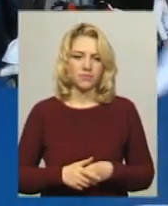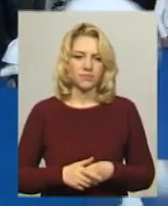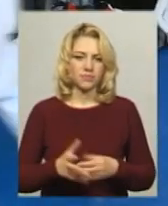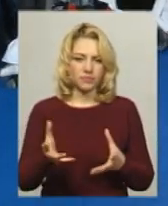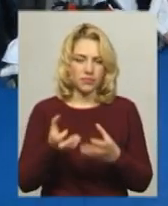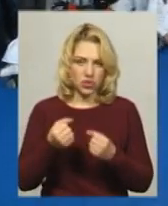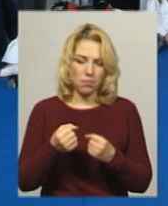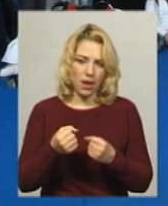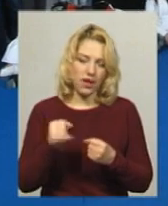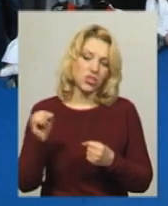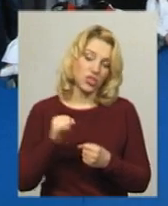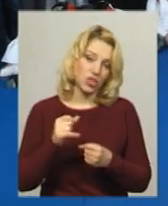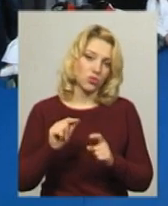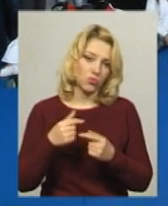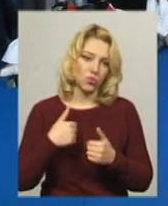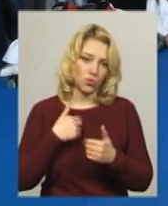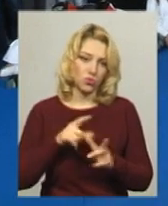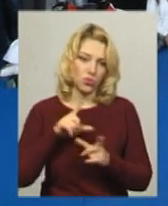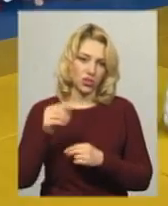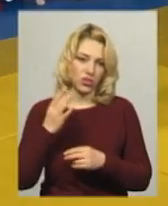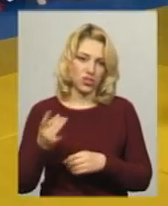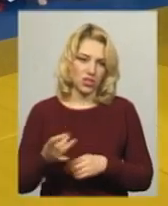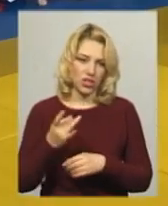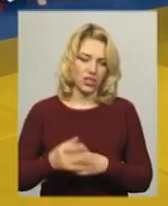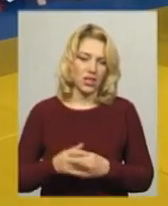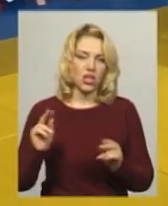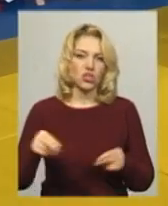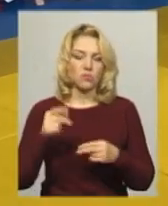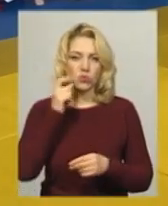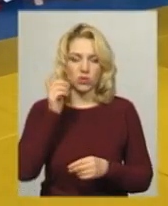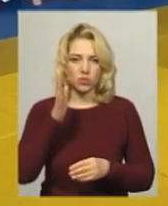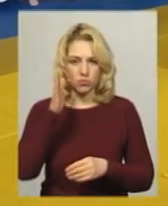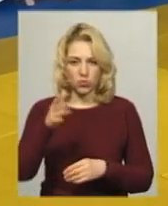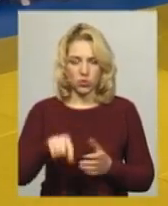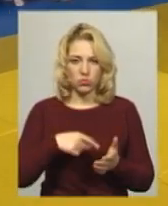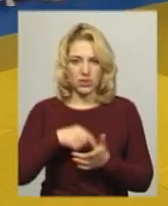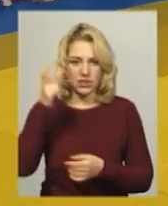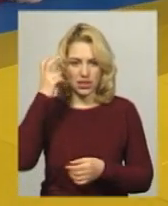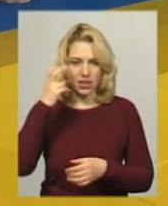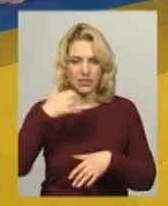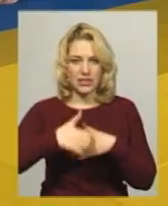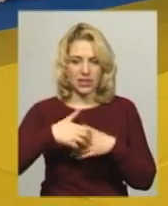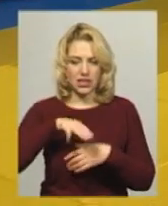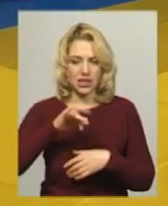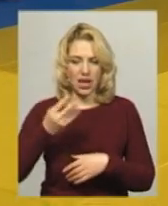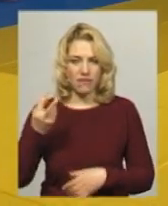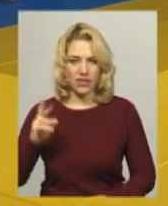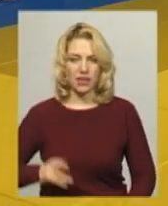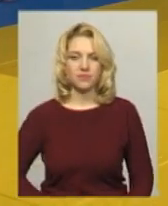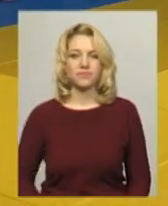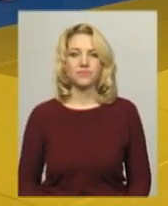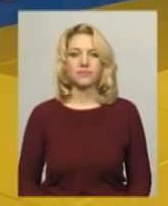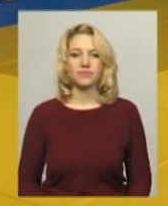Щерпаєш і тому хочу поїхати на них ще. Чемпіонат України відбудеться в місті Київ. середині травня. Андрій Гумени, Дев'ян